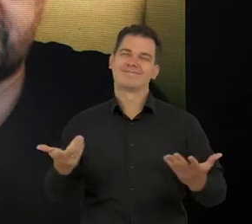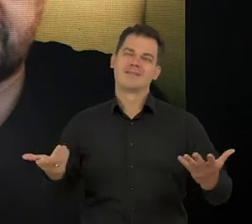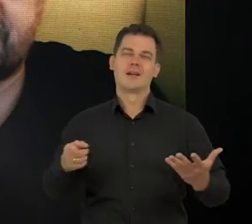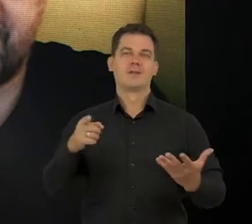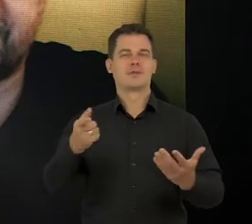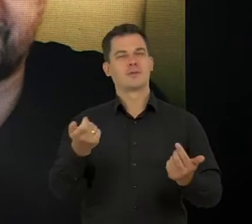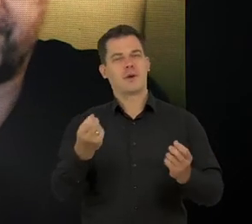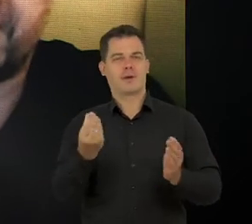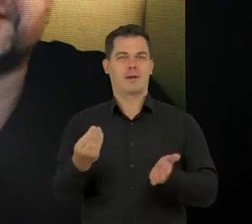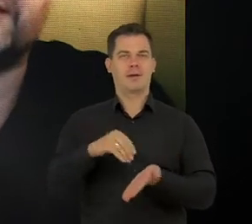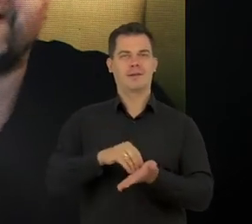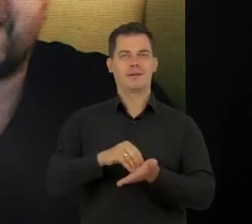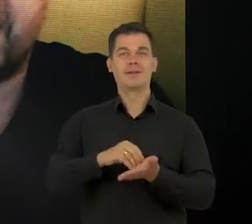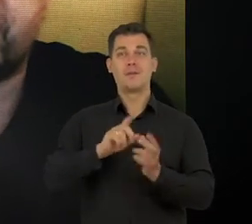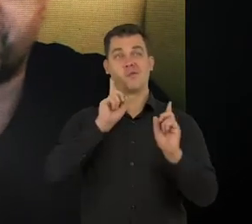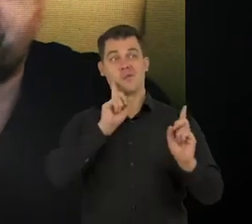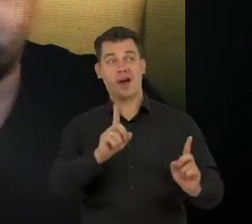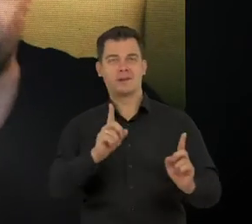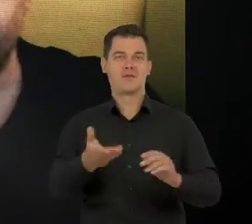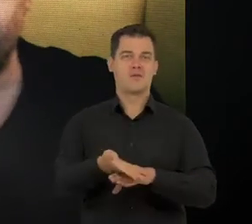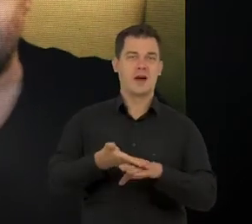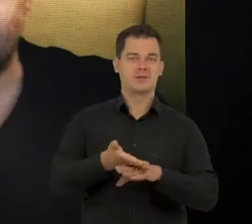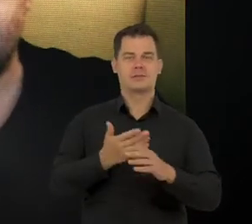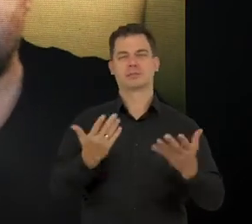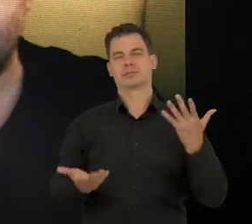jest jakiś tam styk z realnością,